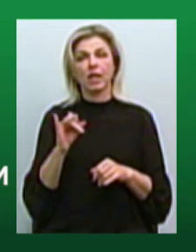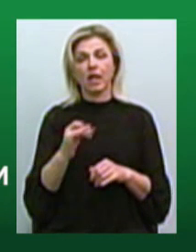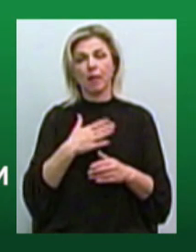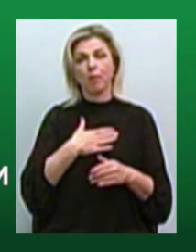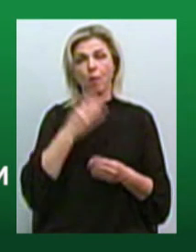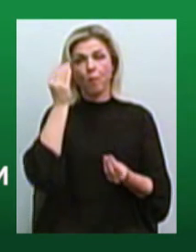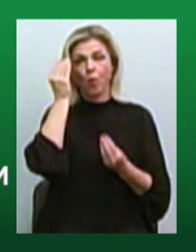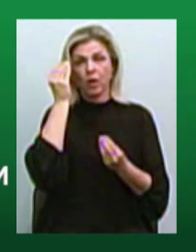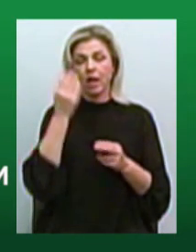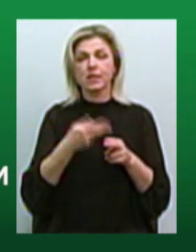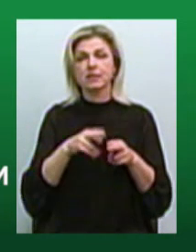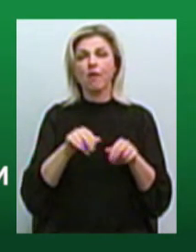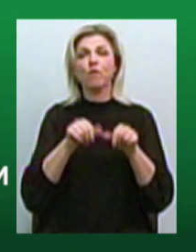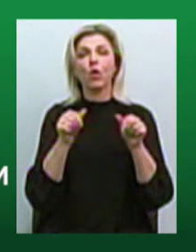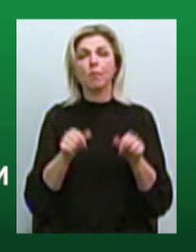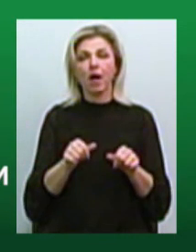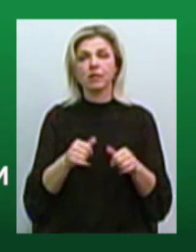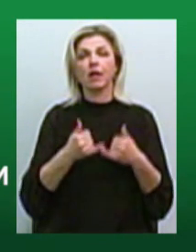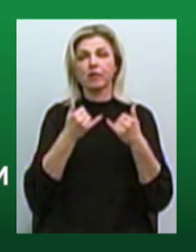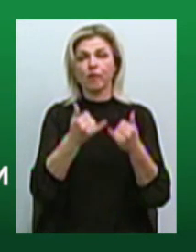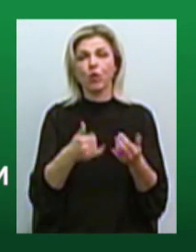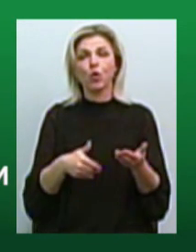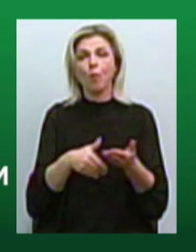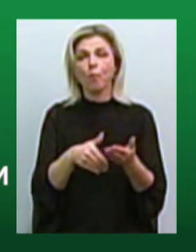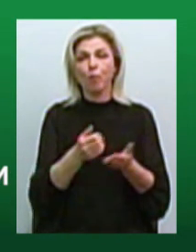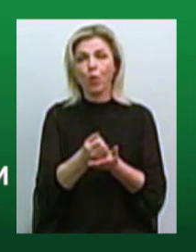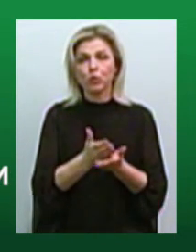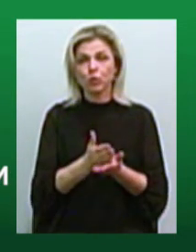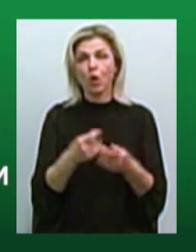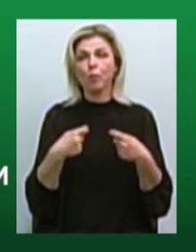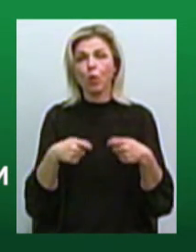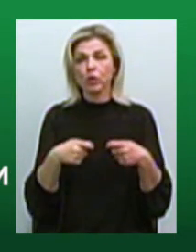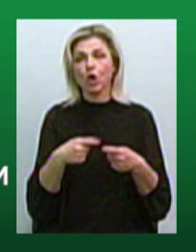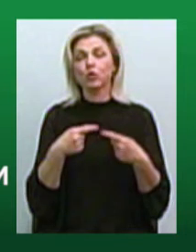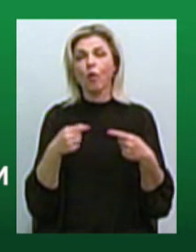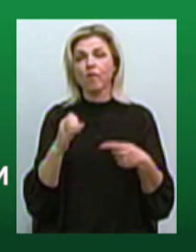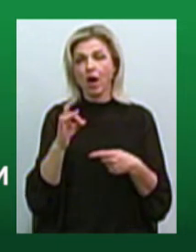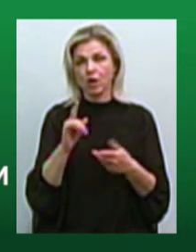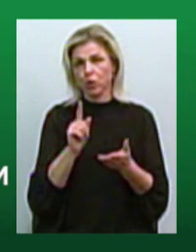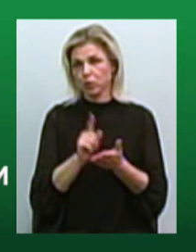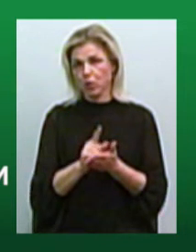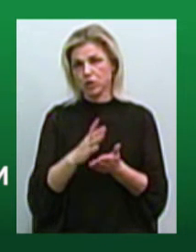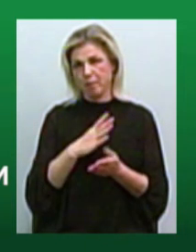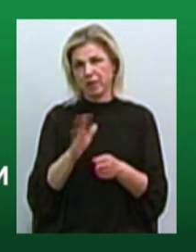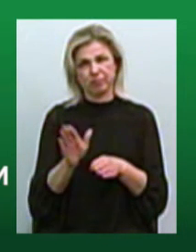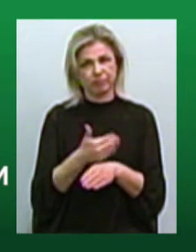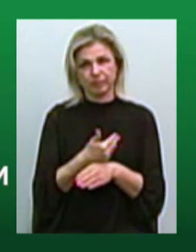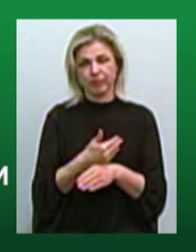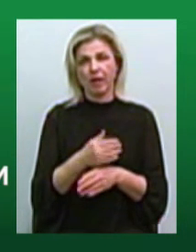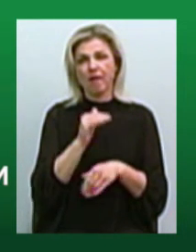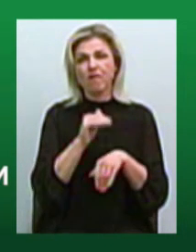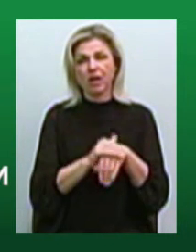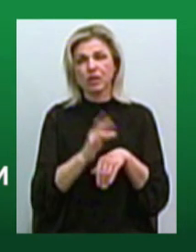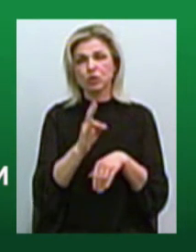погляд, цей формат надання послуг та породовжу товарів має відходити. Фактично сьогодні ми